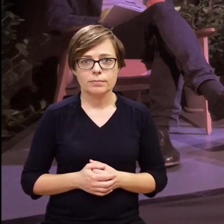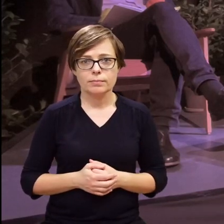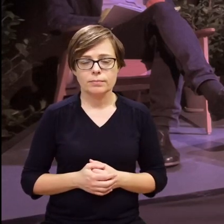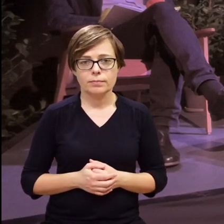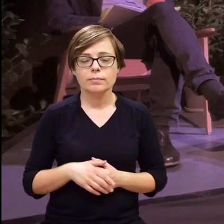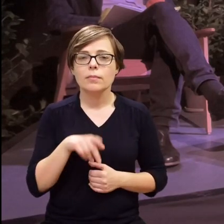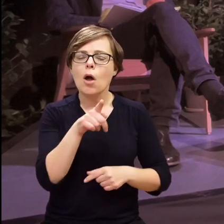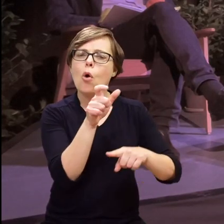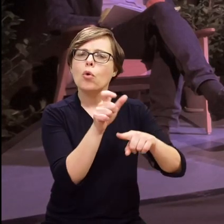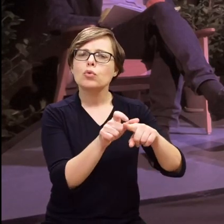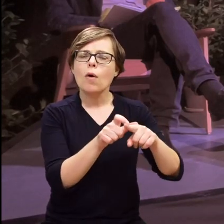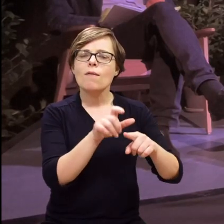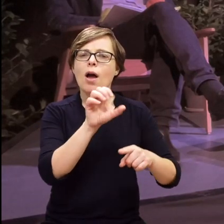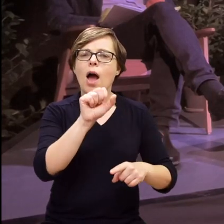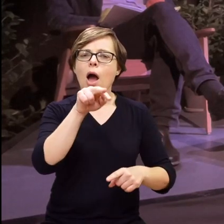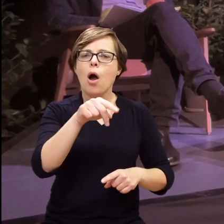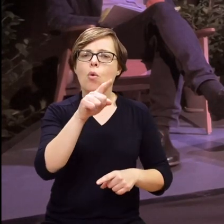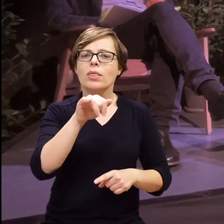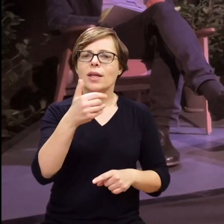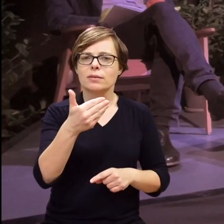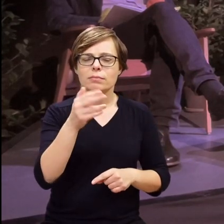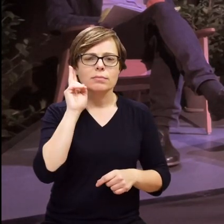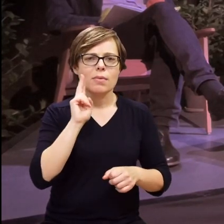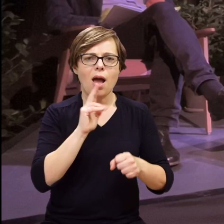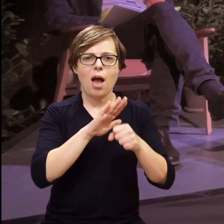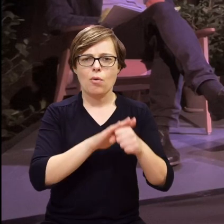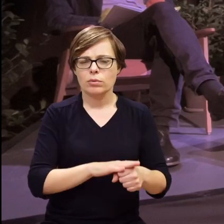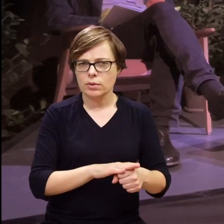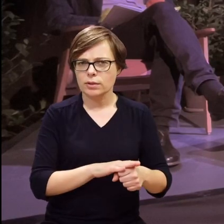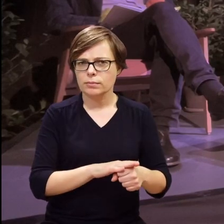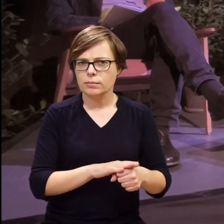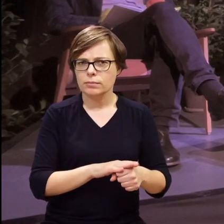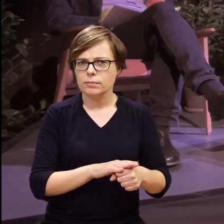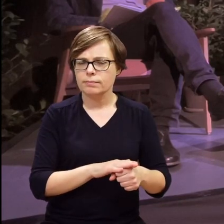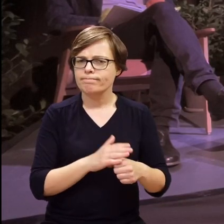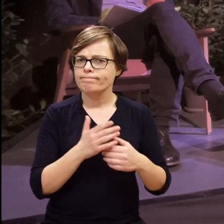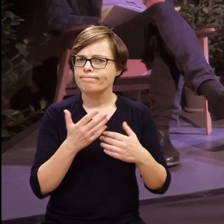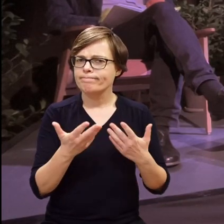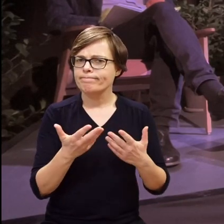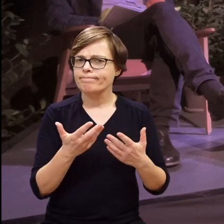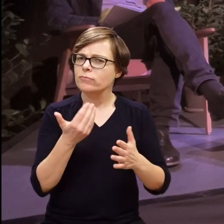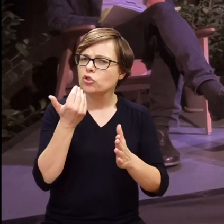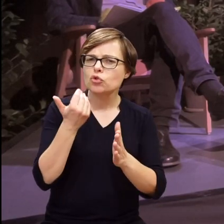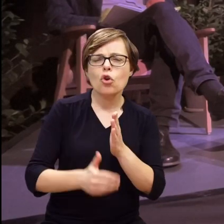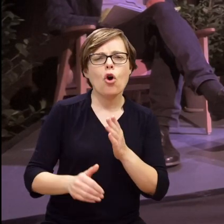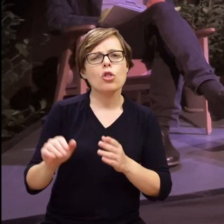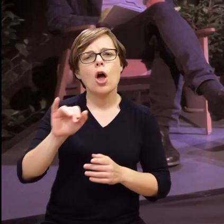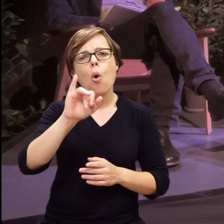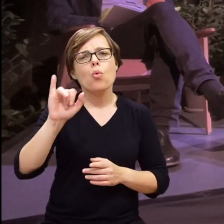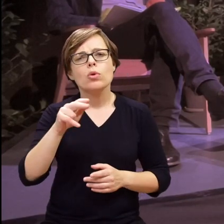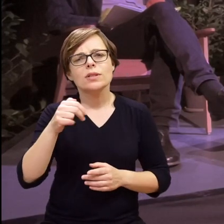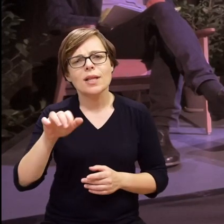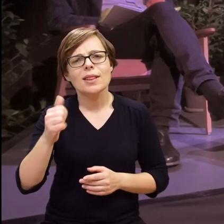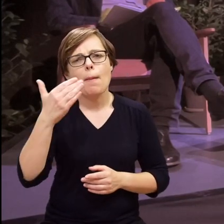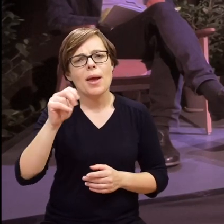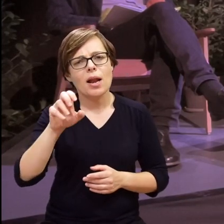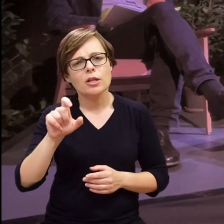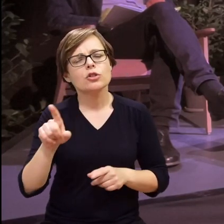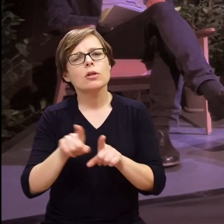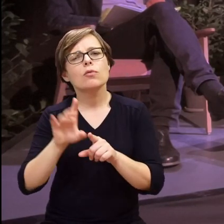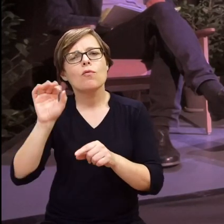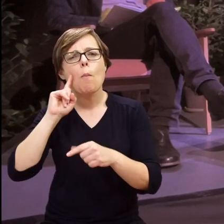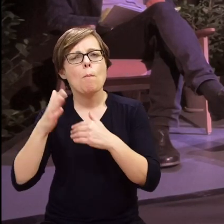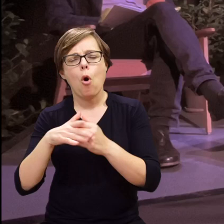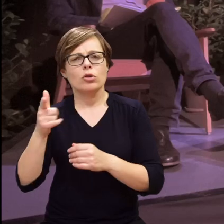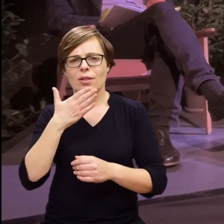I to słowo audyzm, gdybym mogła, to właśnie żałuję, że nie ma tutaj Justyny Michaliczyn i